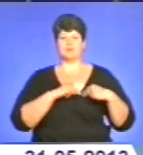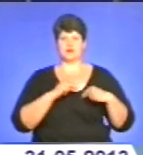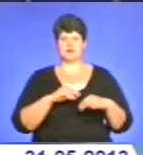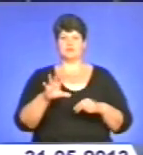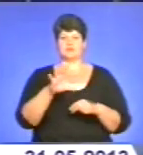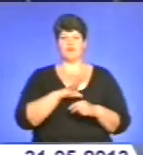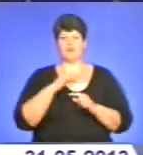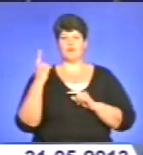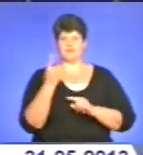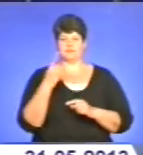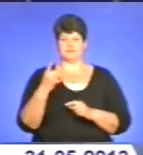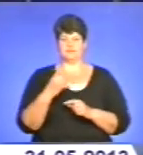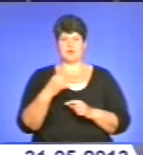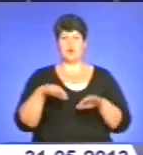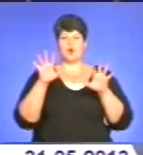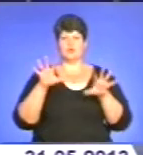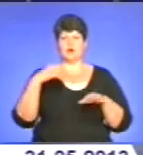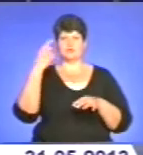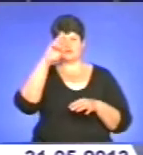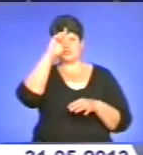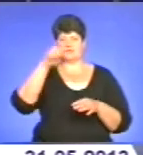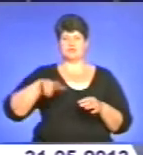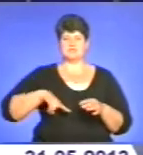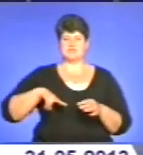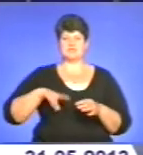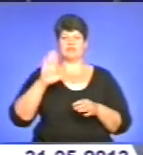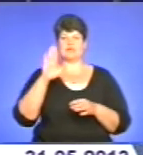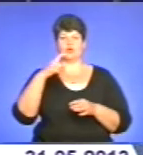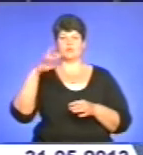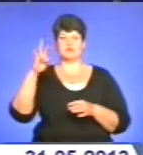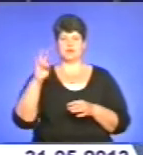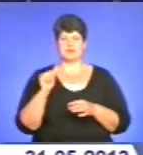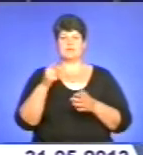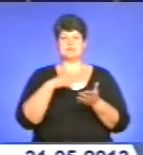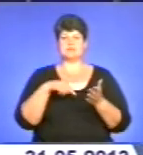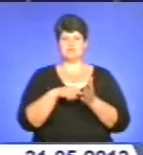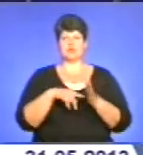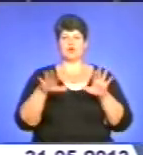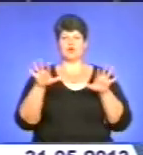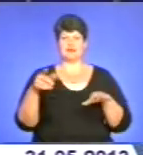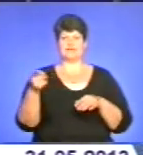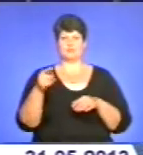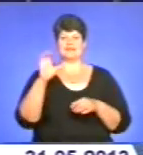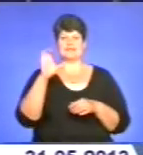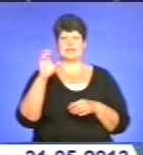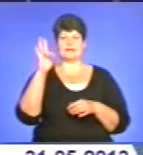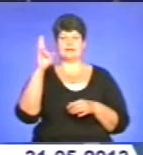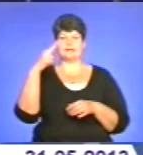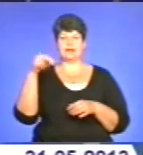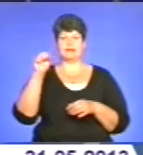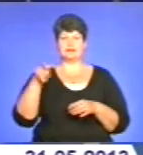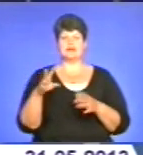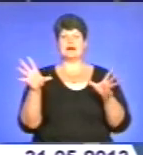відбувся вперше. Голова обласної державної адміністрації Валентин Хоптян та міський голова Тернополя Сергій Надал разом з